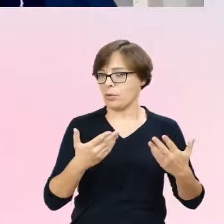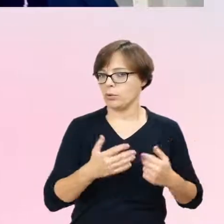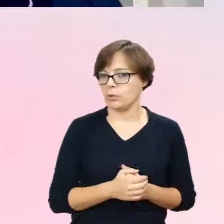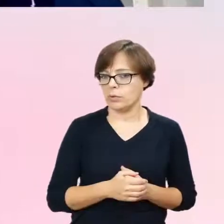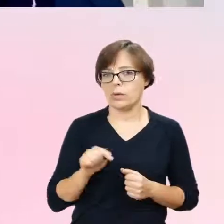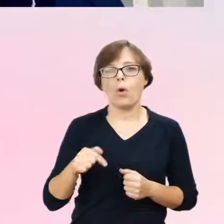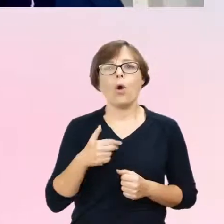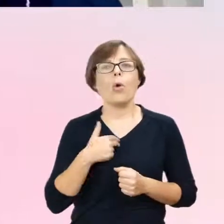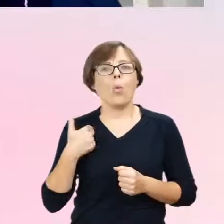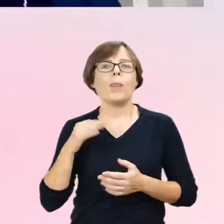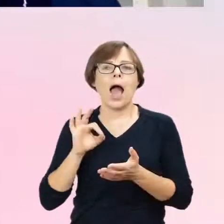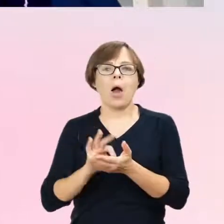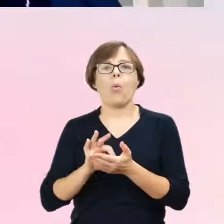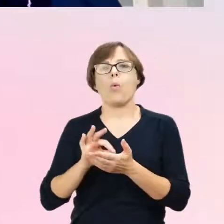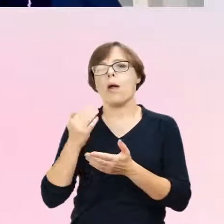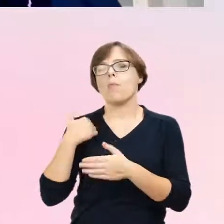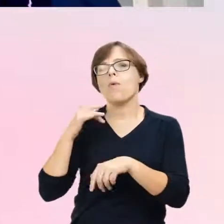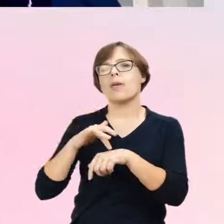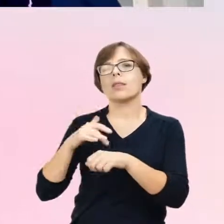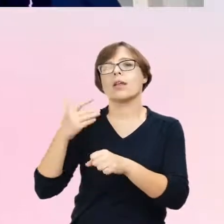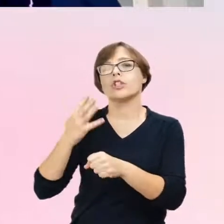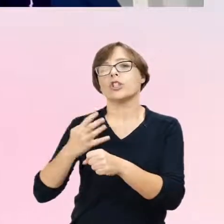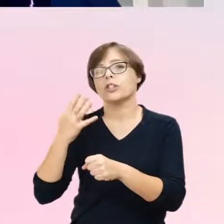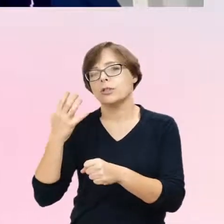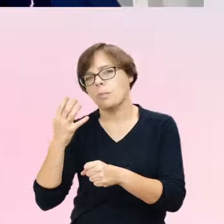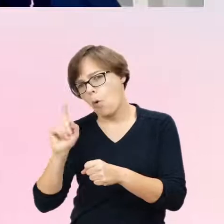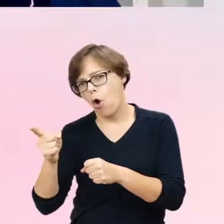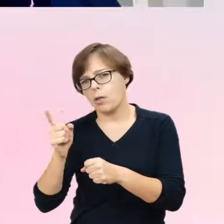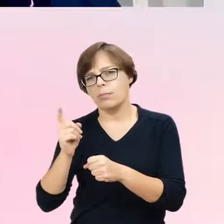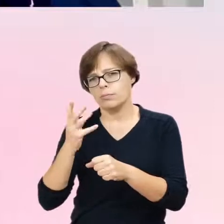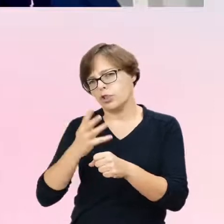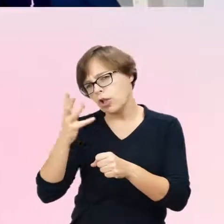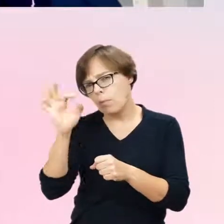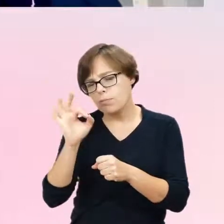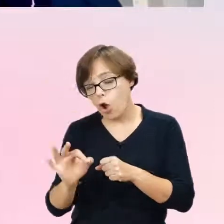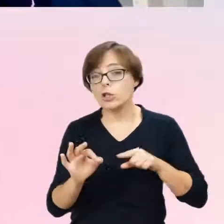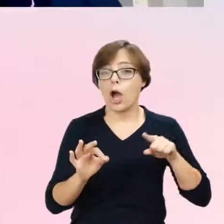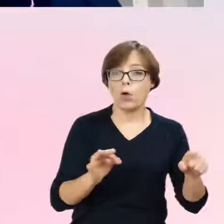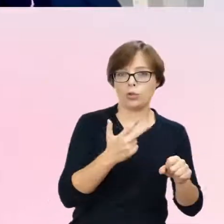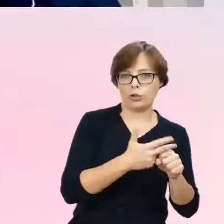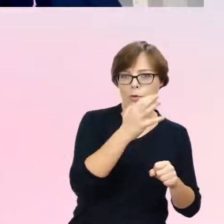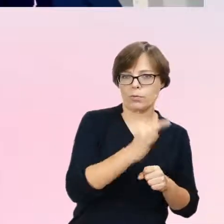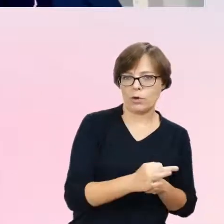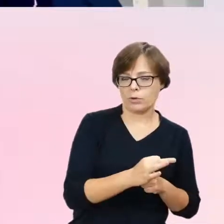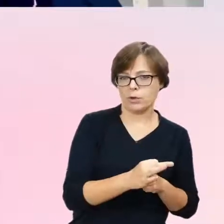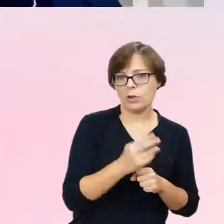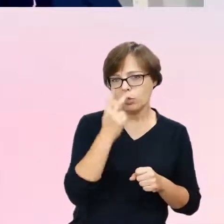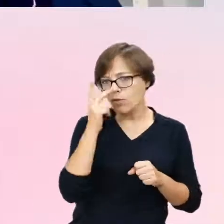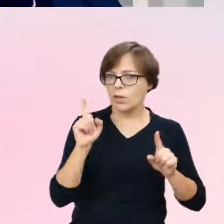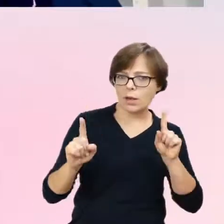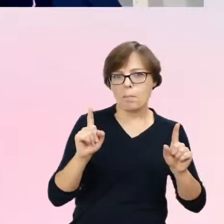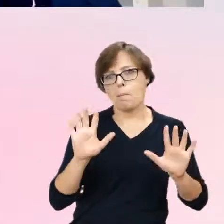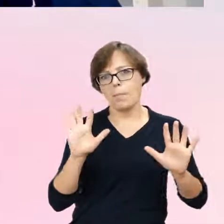40 parę procent, a tutaj było 35%. Także to wydaje się, że w jakiś sposób odzwierciedla